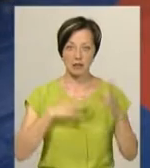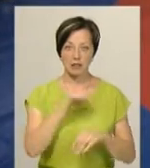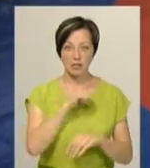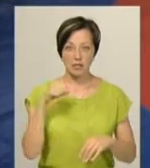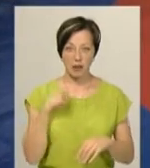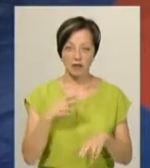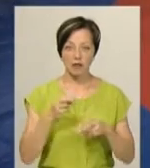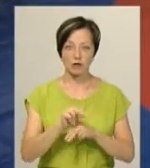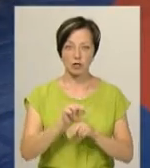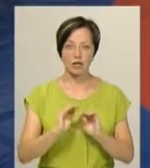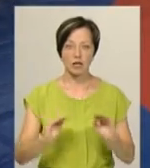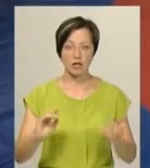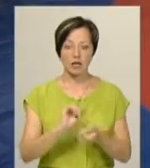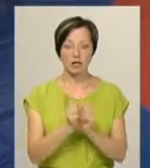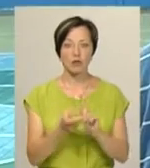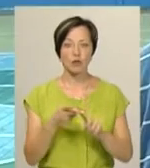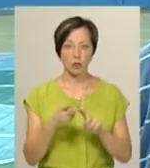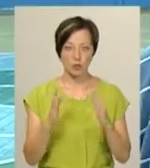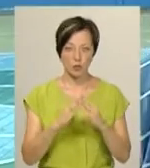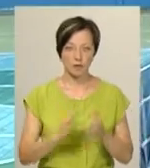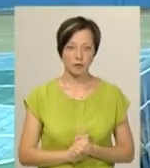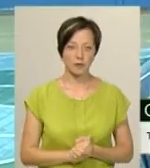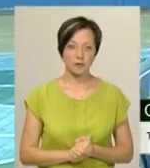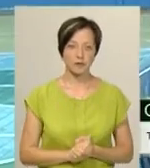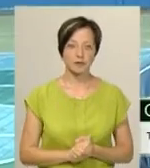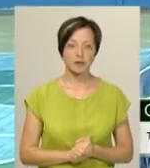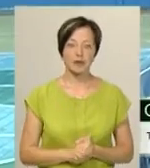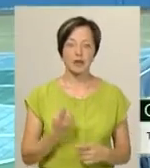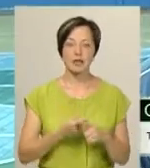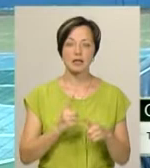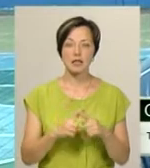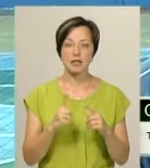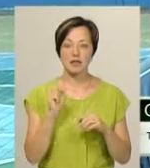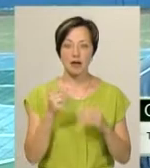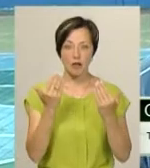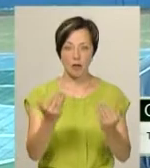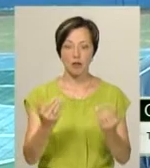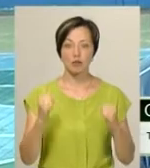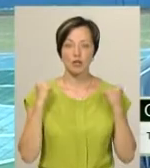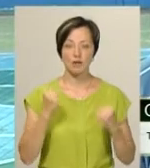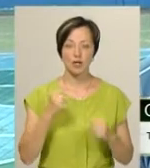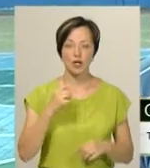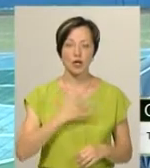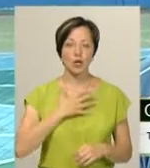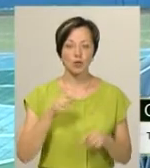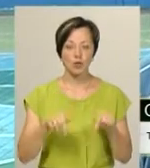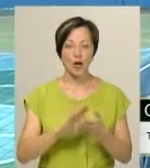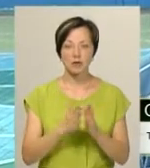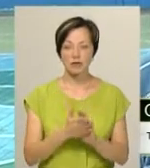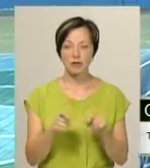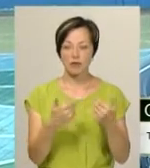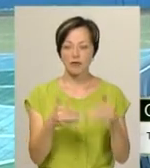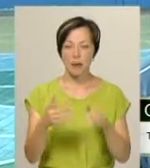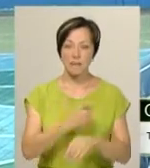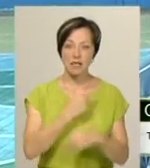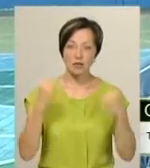сам і де тренує дітей, став його другою домівкою. Цей зал – його спортивний дух. Тут своя атмосфера. Звідси вийшли